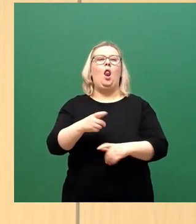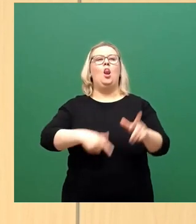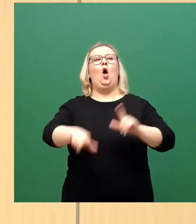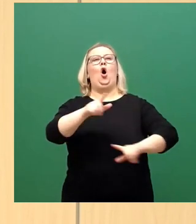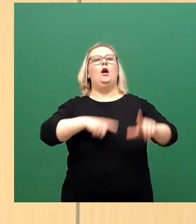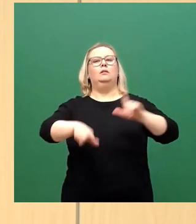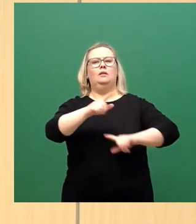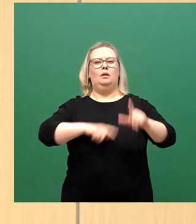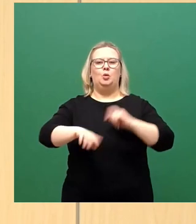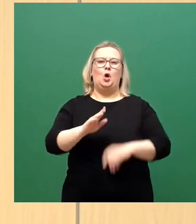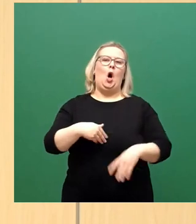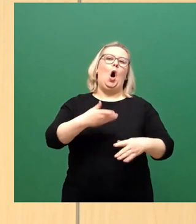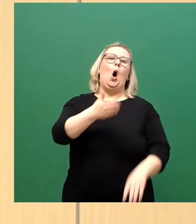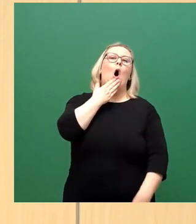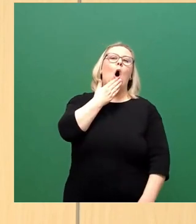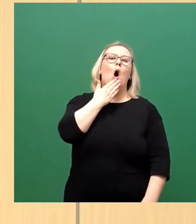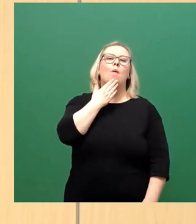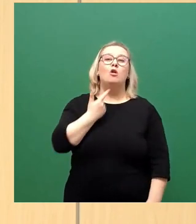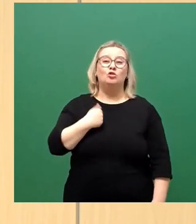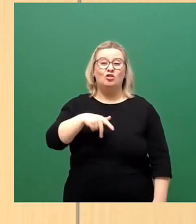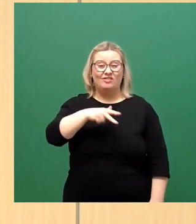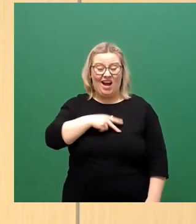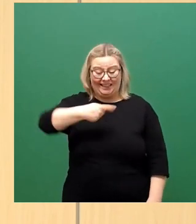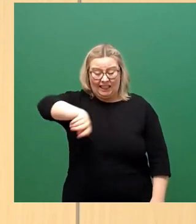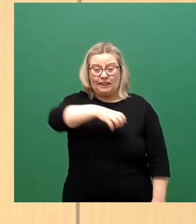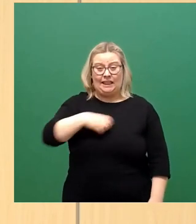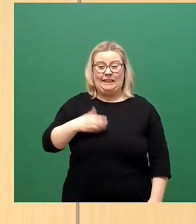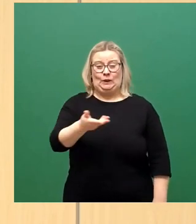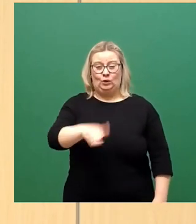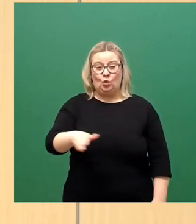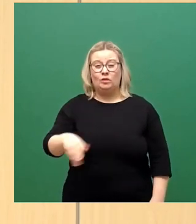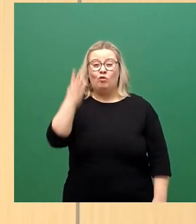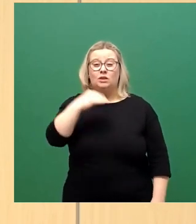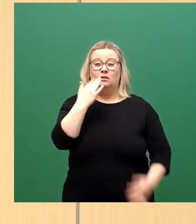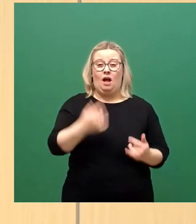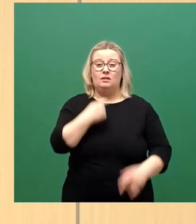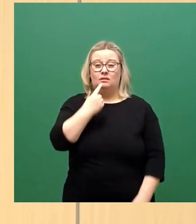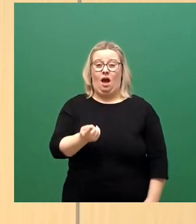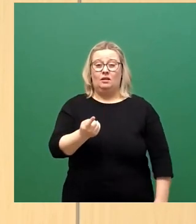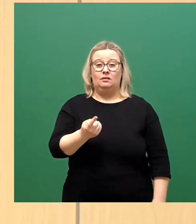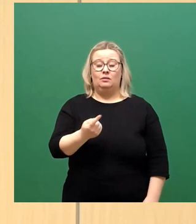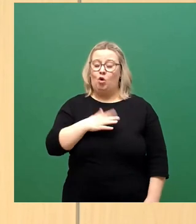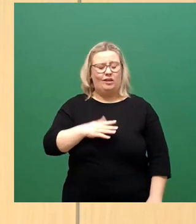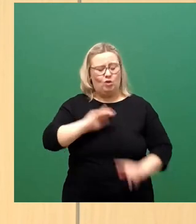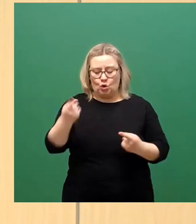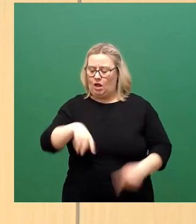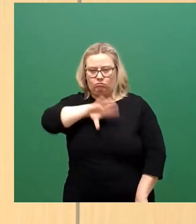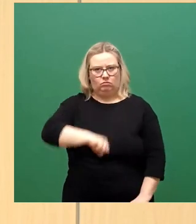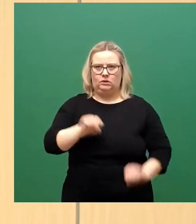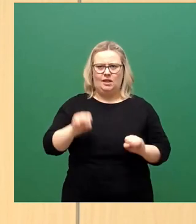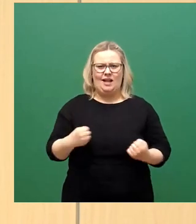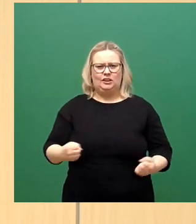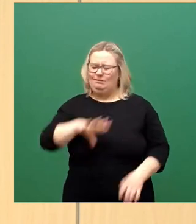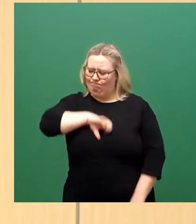halte das angesichts der Toten, die wir hier in Dresden haben, die Zahl wurde vorhin genannt von Frau Frohwieser, für unerträglich, für unerträglich.